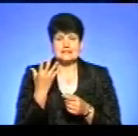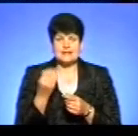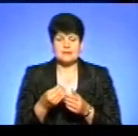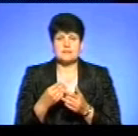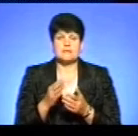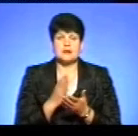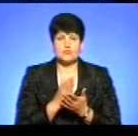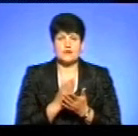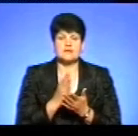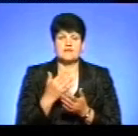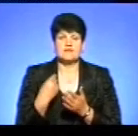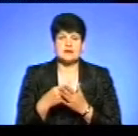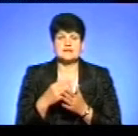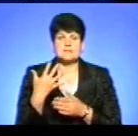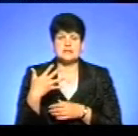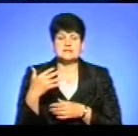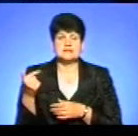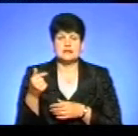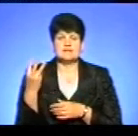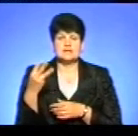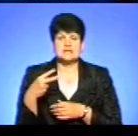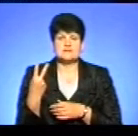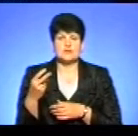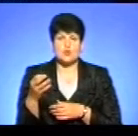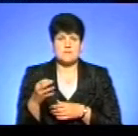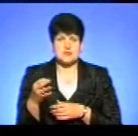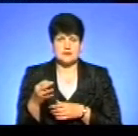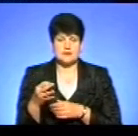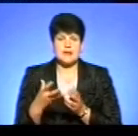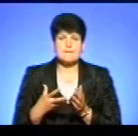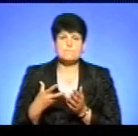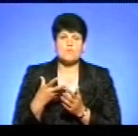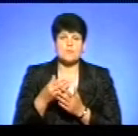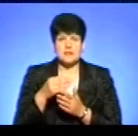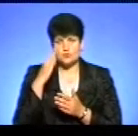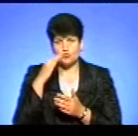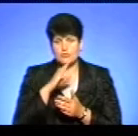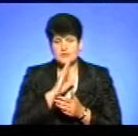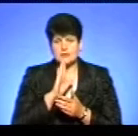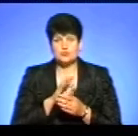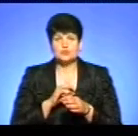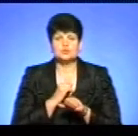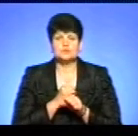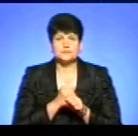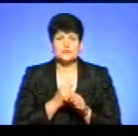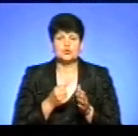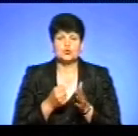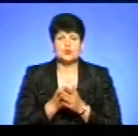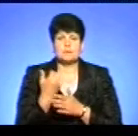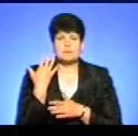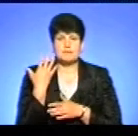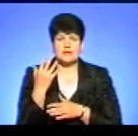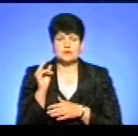вартість складає 50 гривень 32 копійки. І проплату батьки будуть здійснювати до 5